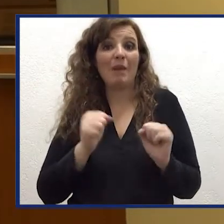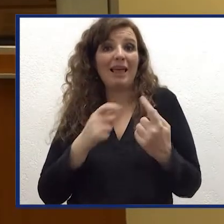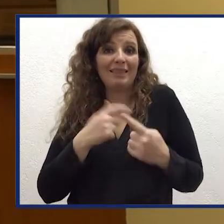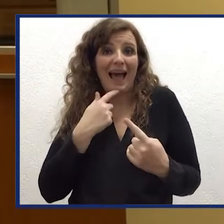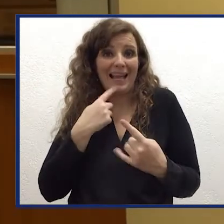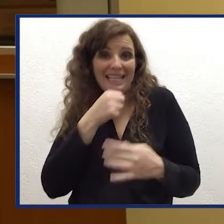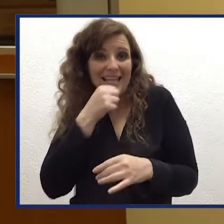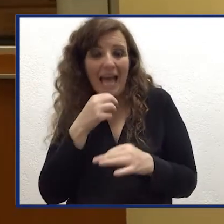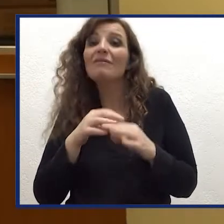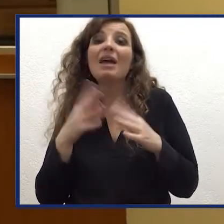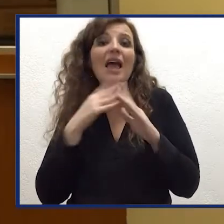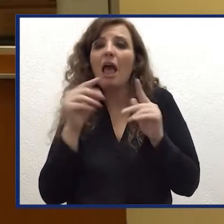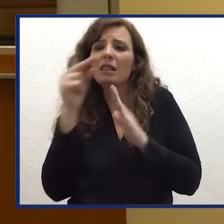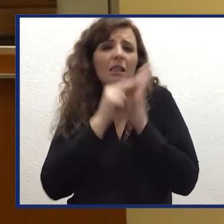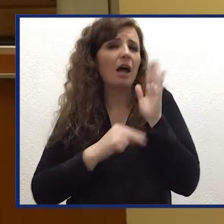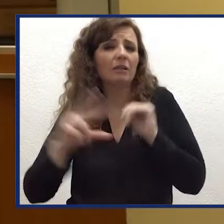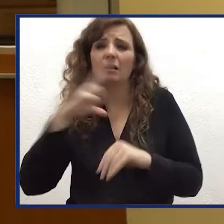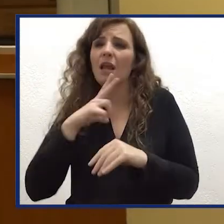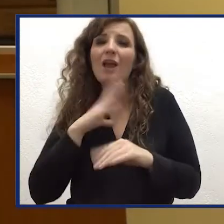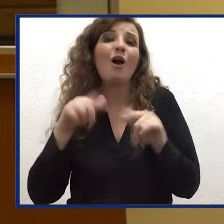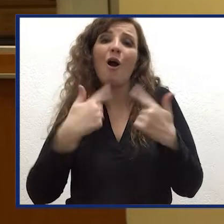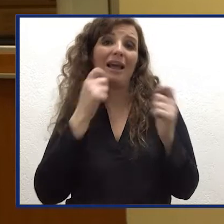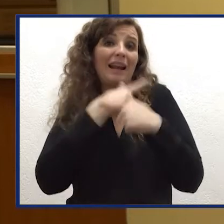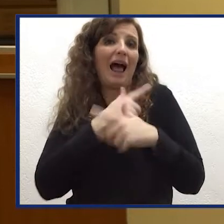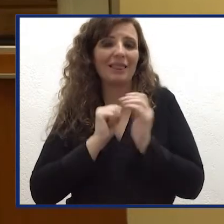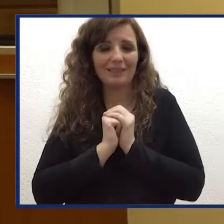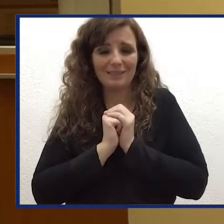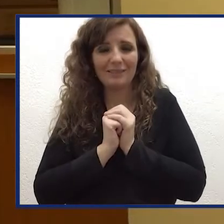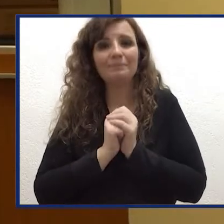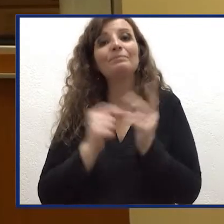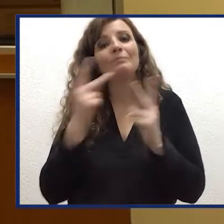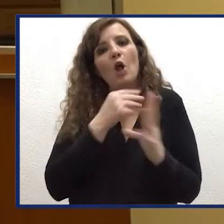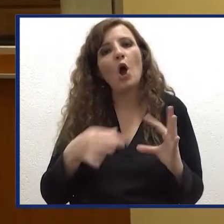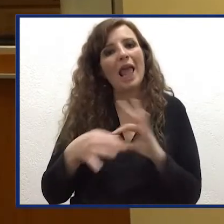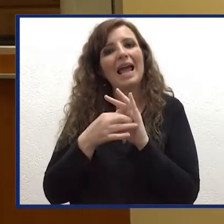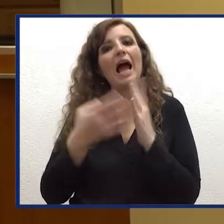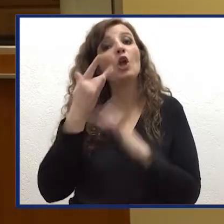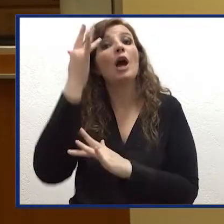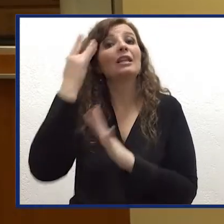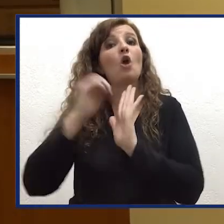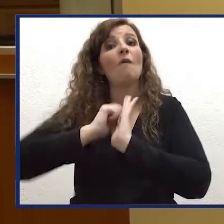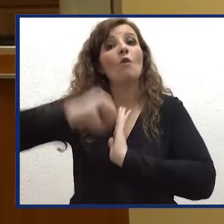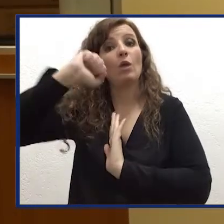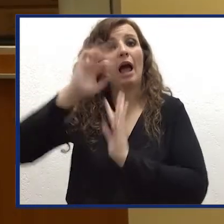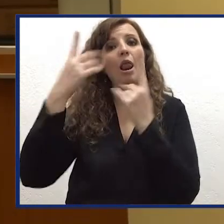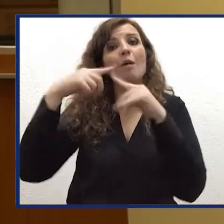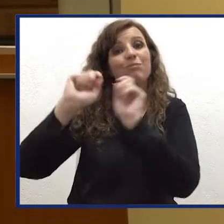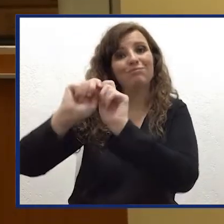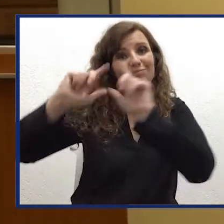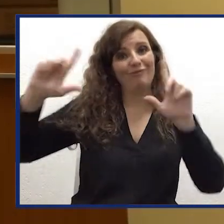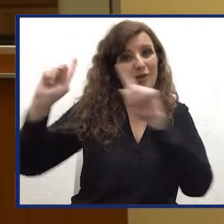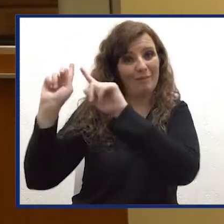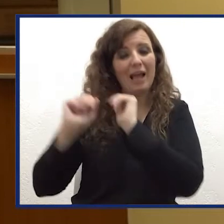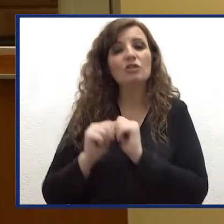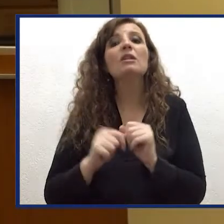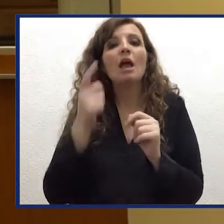grandissima quantità di dati in maniera del tutto open e gratuita. In riferimento al rischio vulcanico questa immagine